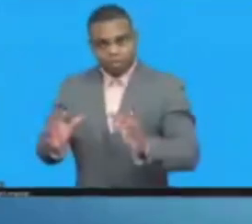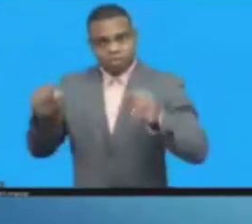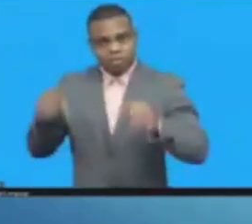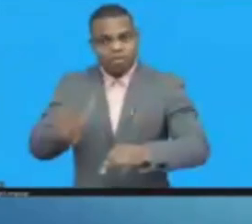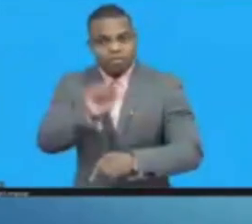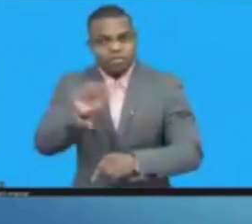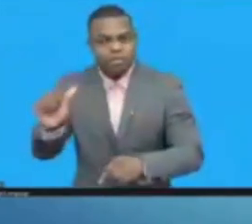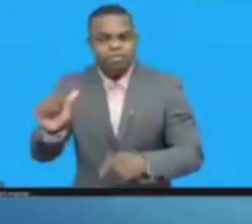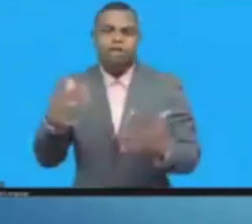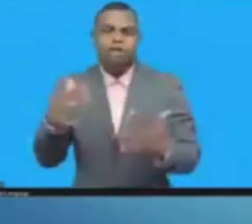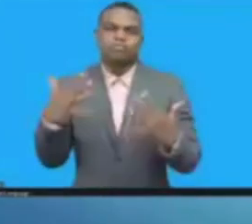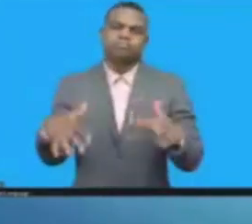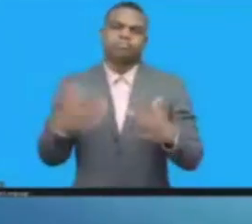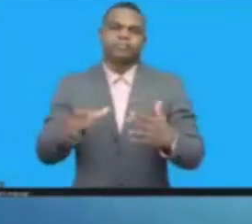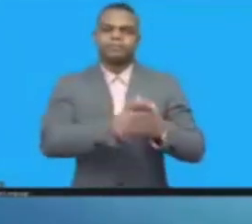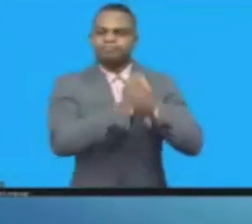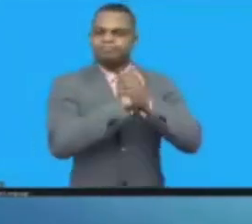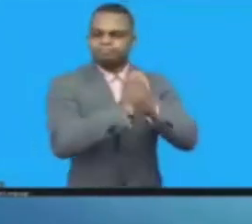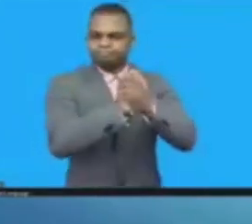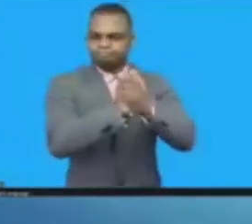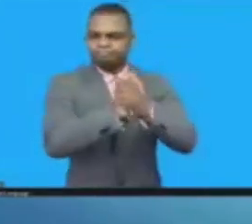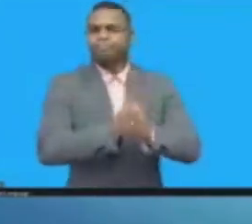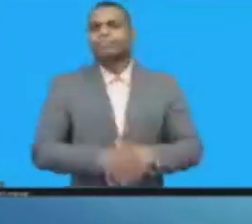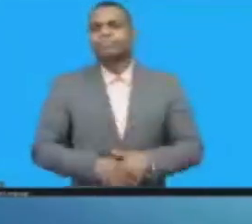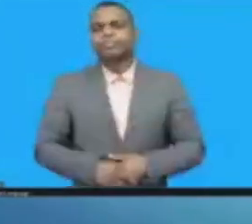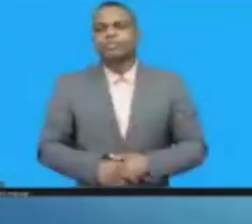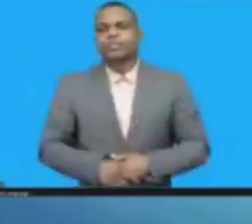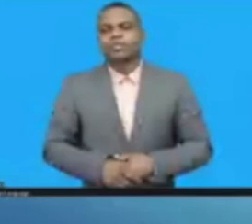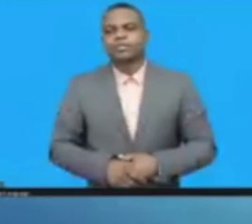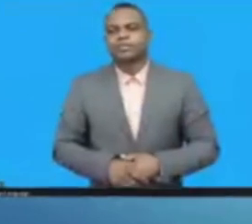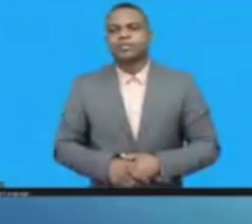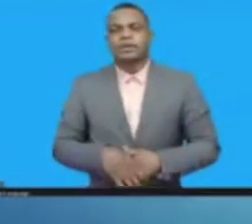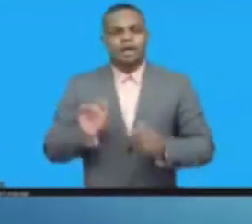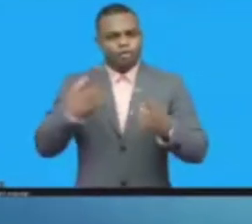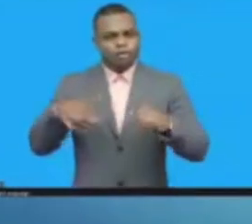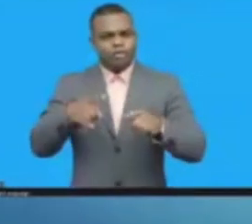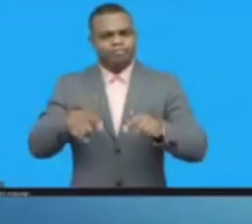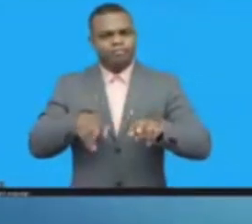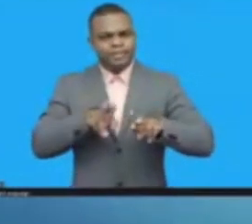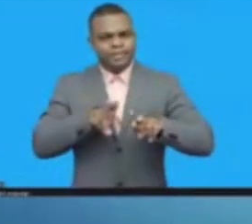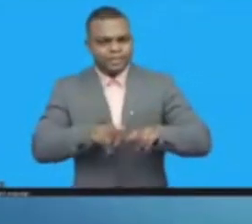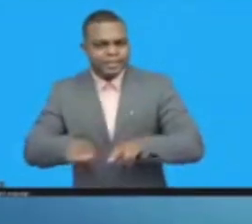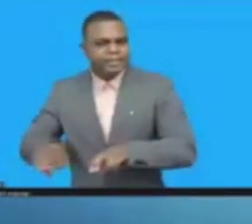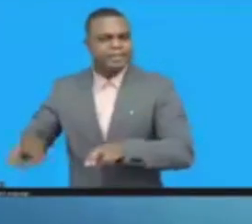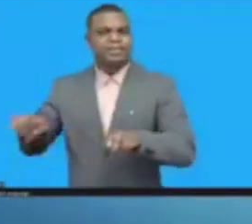تأخذوا أماكنكم السيدات والسادة وأشكركم جزيلا الشكر